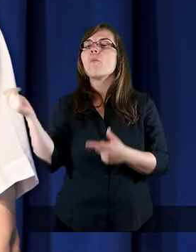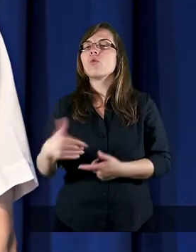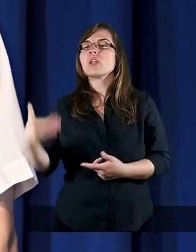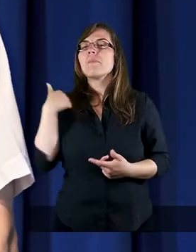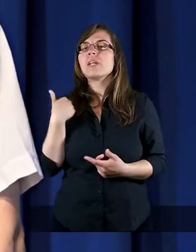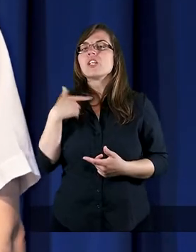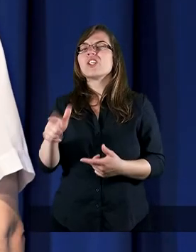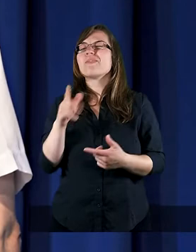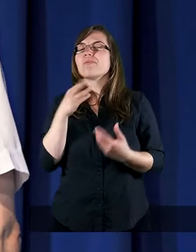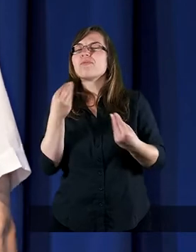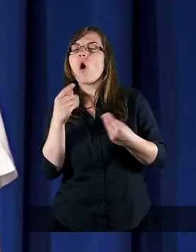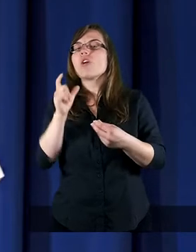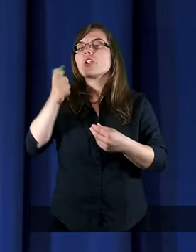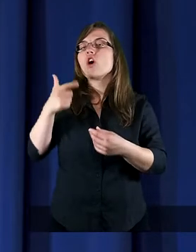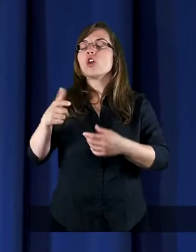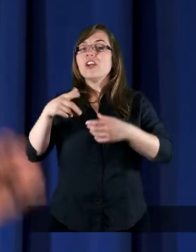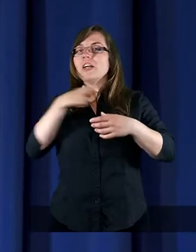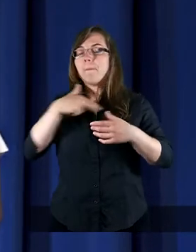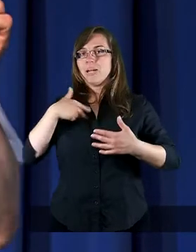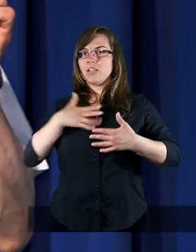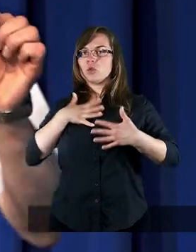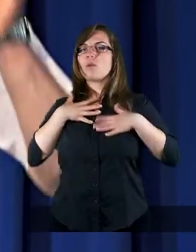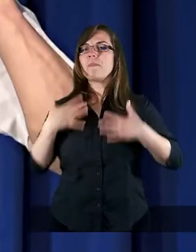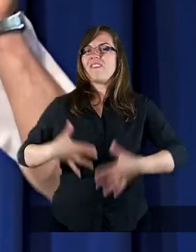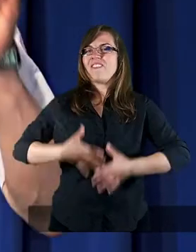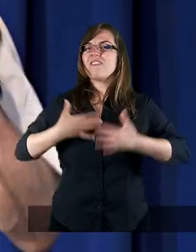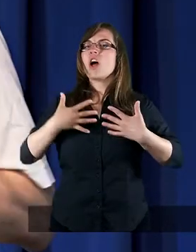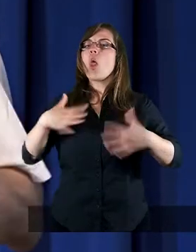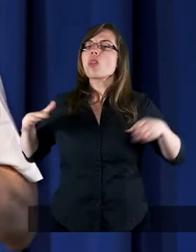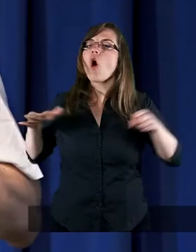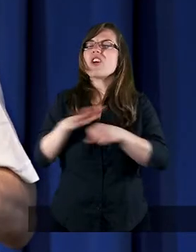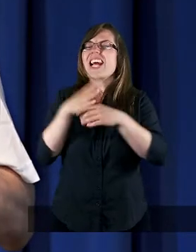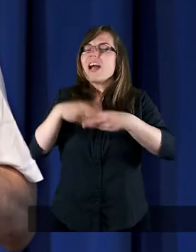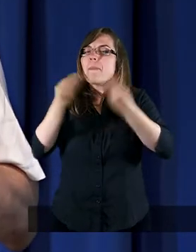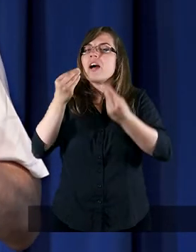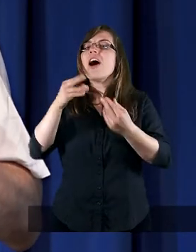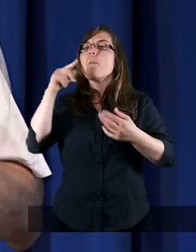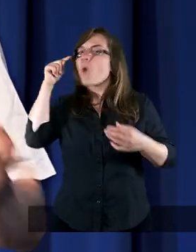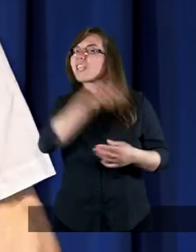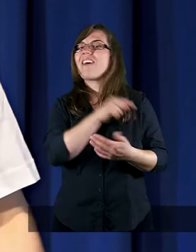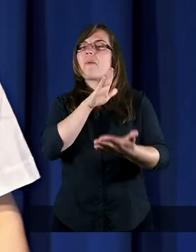sprawi, że w końcu dojrzejemy do tego momentu, kiedy bezinteresownie